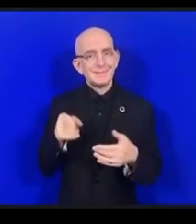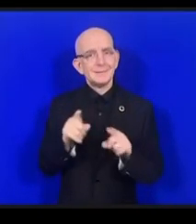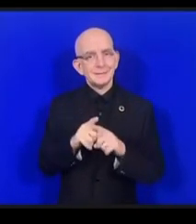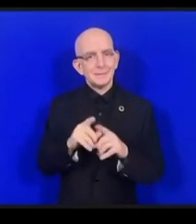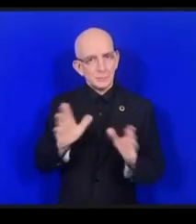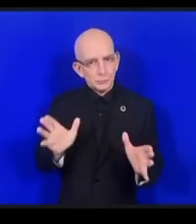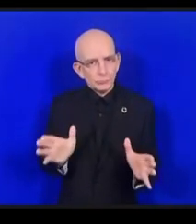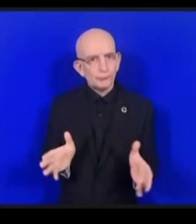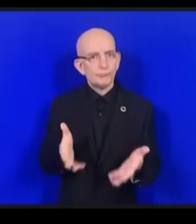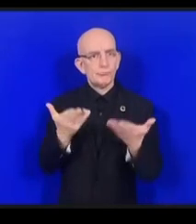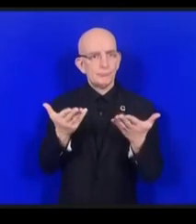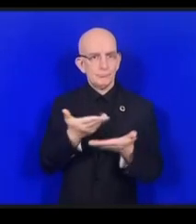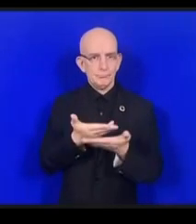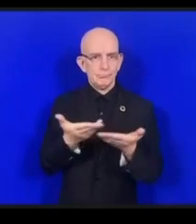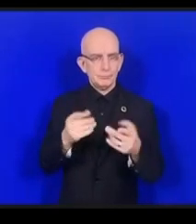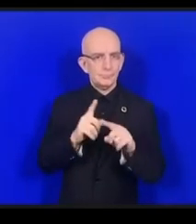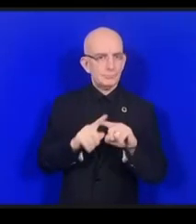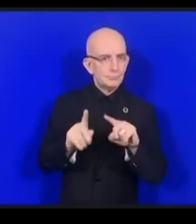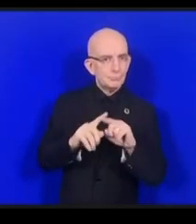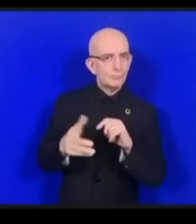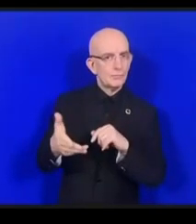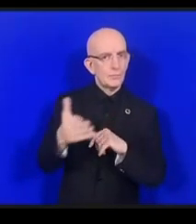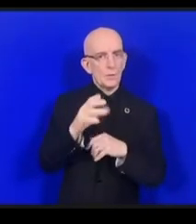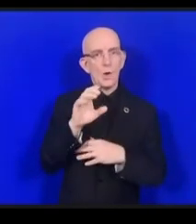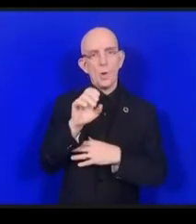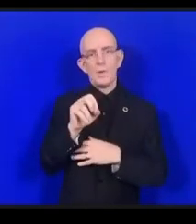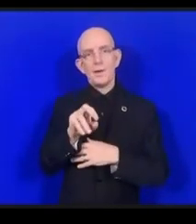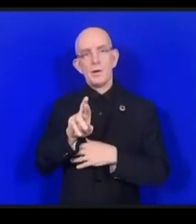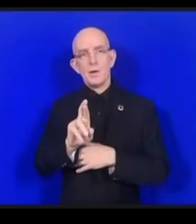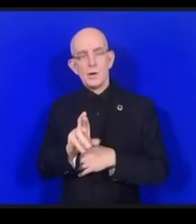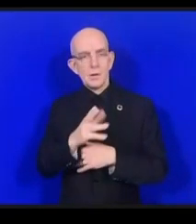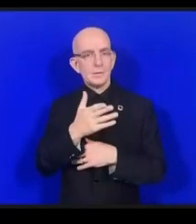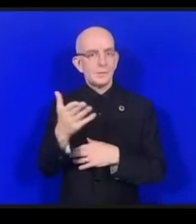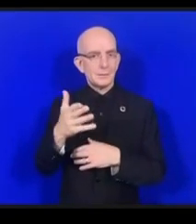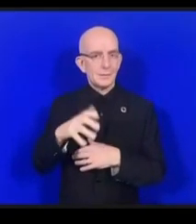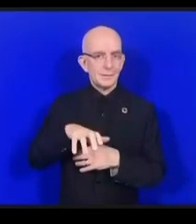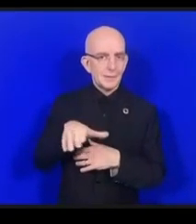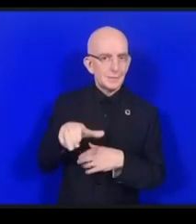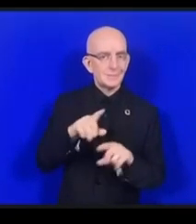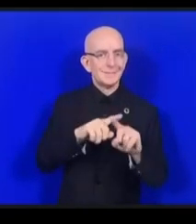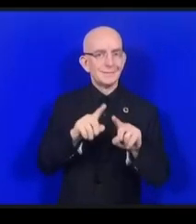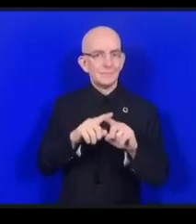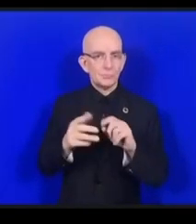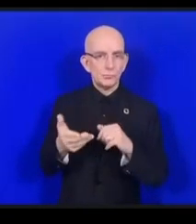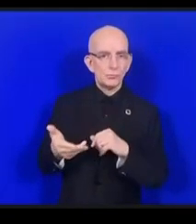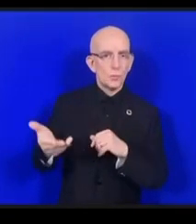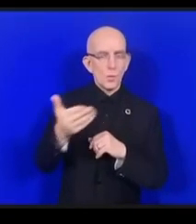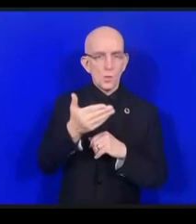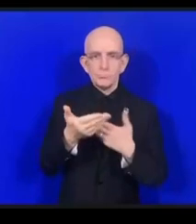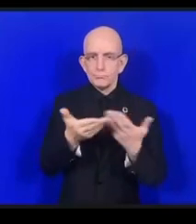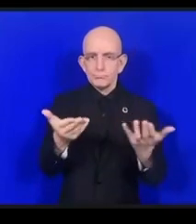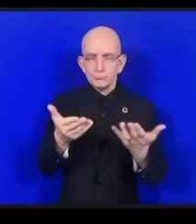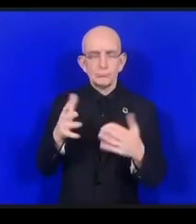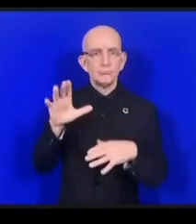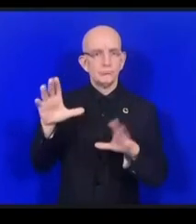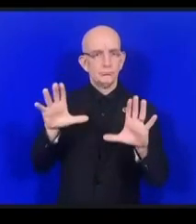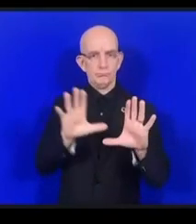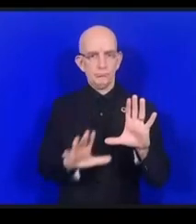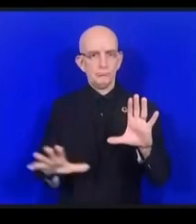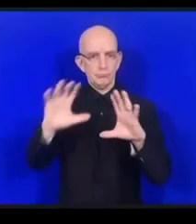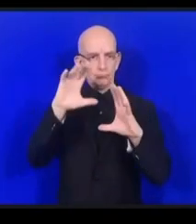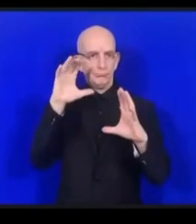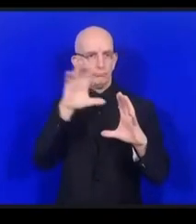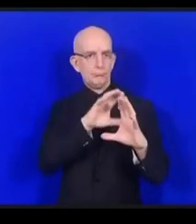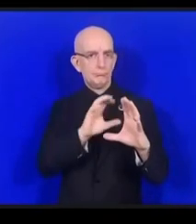Le niveau institutionnel. Et puis, la coalition dynamique souhaite vraiment mettre en avant la coopération